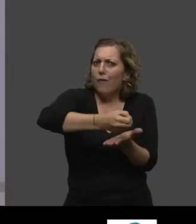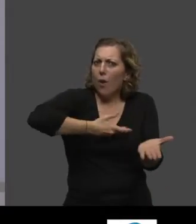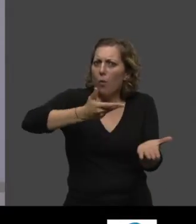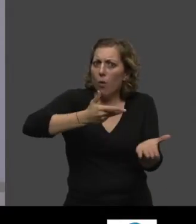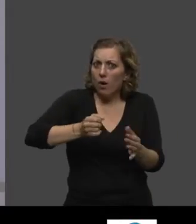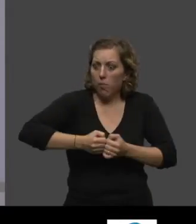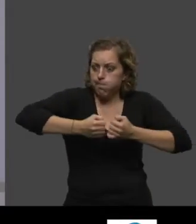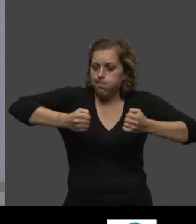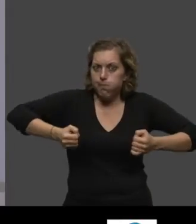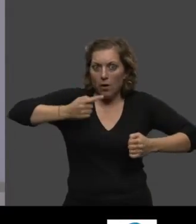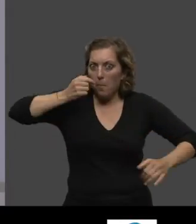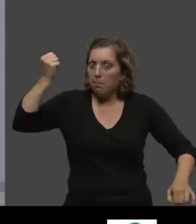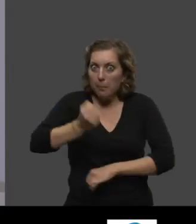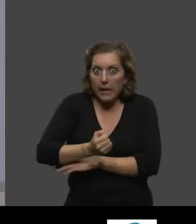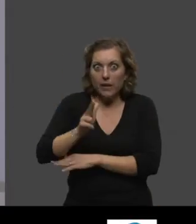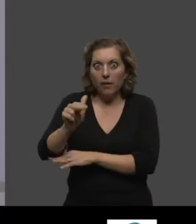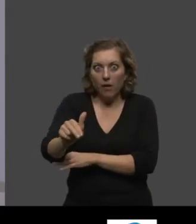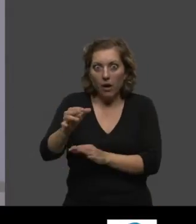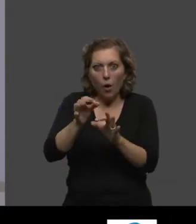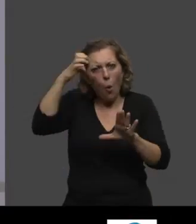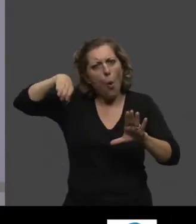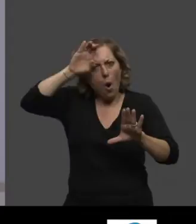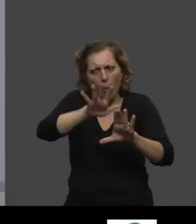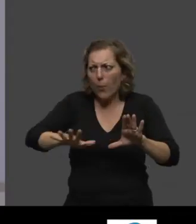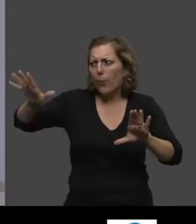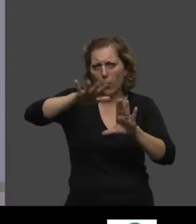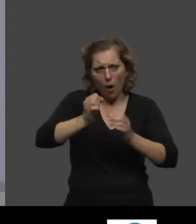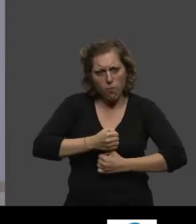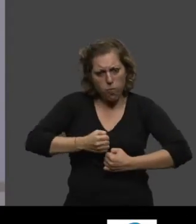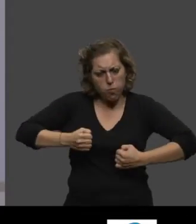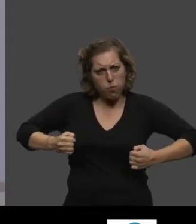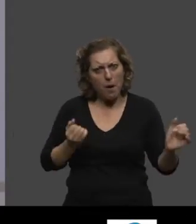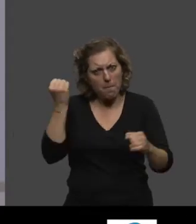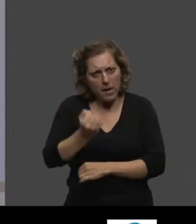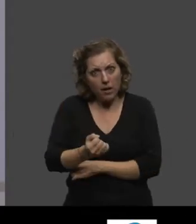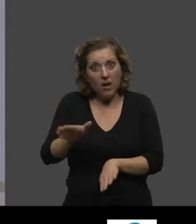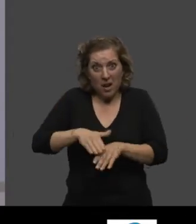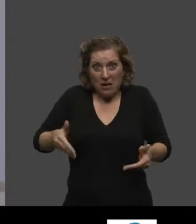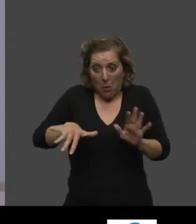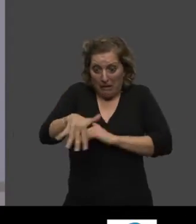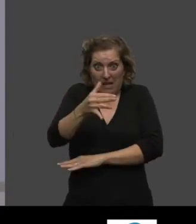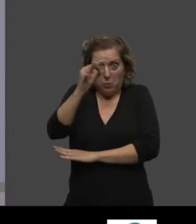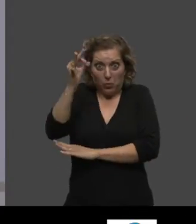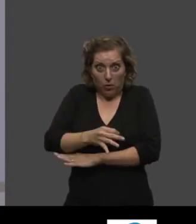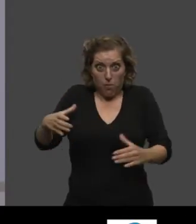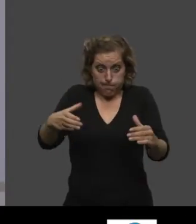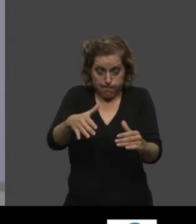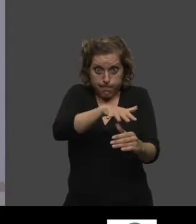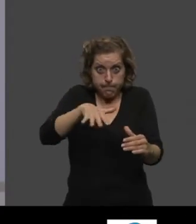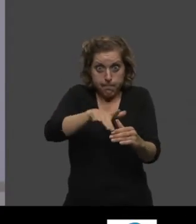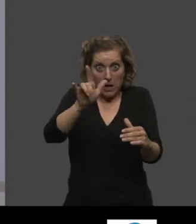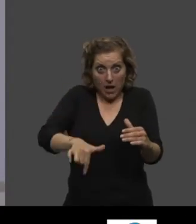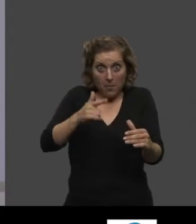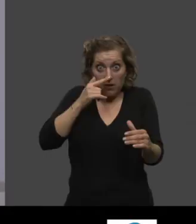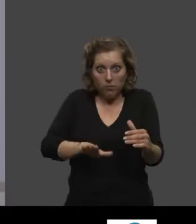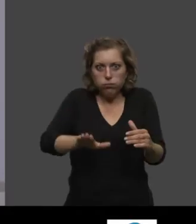allait s'aggraver sur le continent européen. La prévalence de l'obésité en France actuellement est de 15% et elle est programmée pour